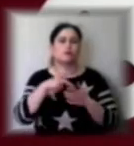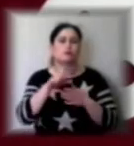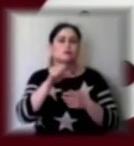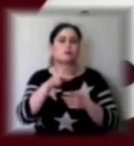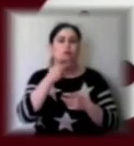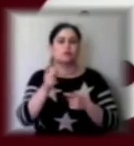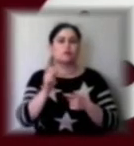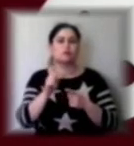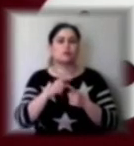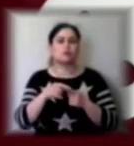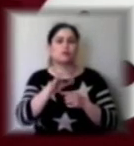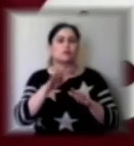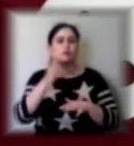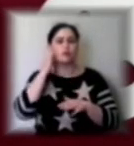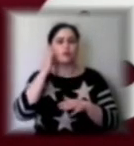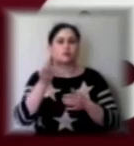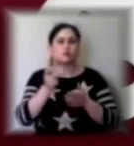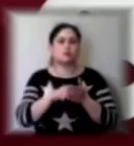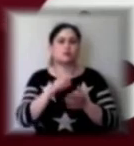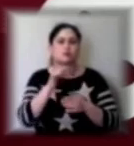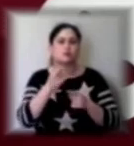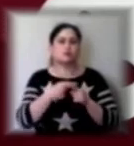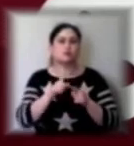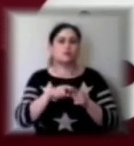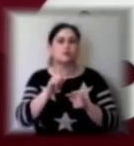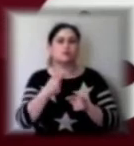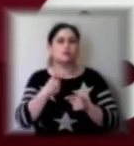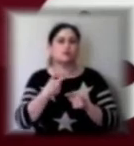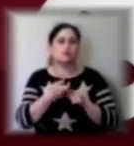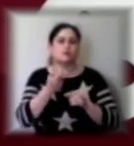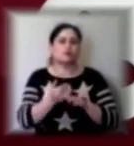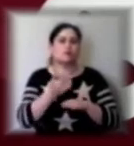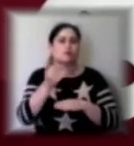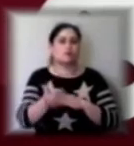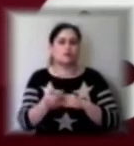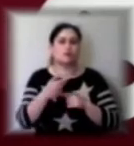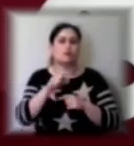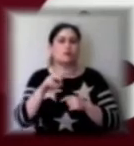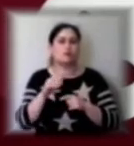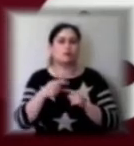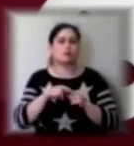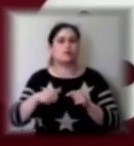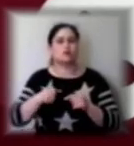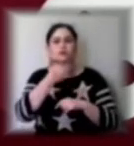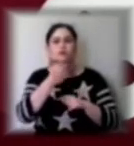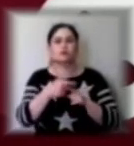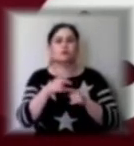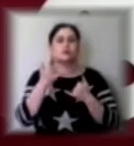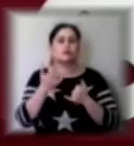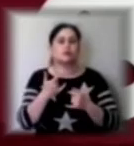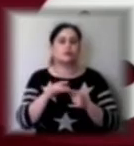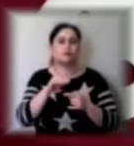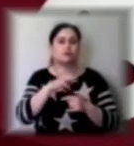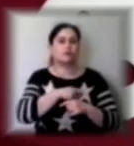закрив сесію, тому що я трошки спізнився. Але хочу сказати, що сьогодні депутати міської ради вже